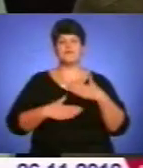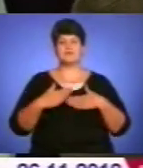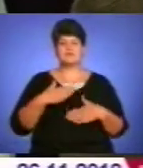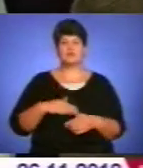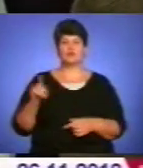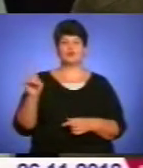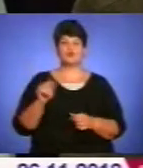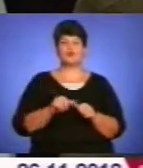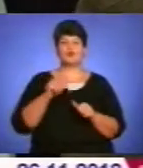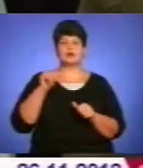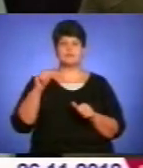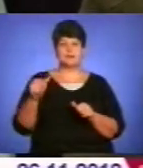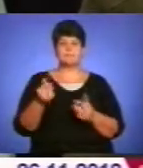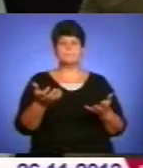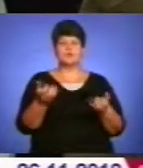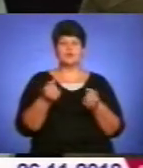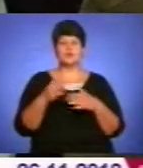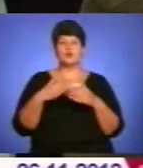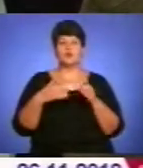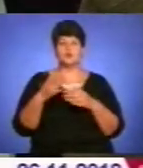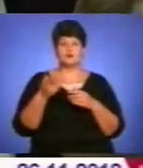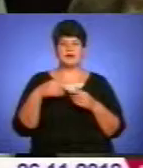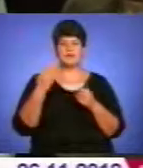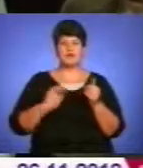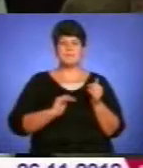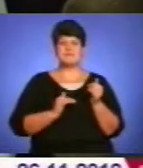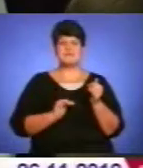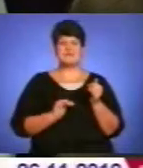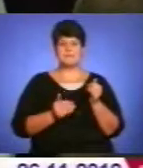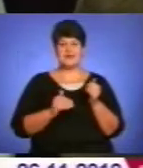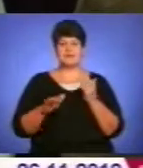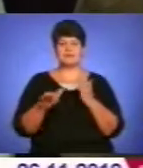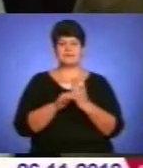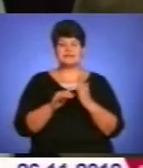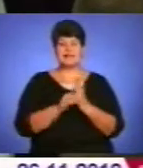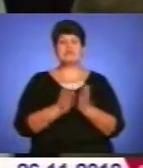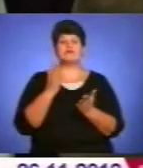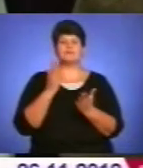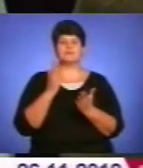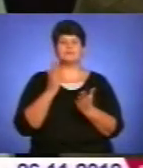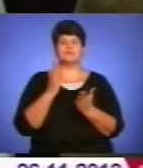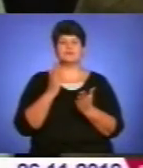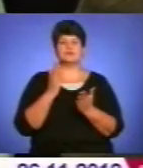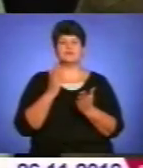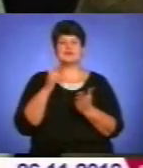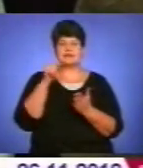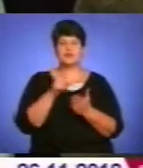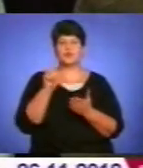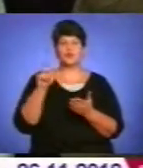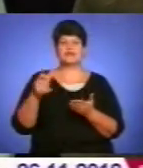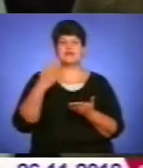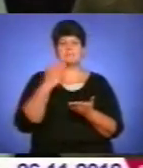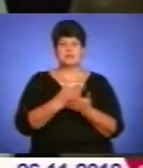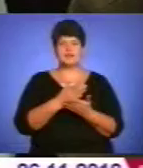окрім протягнутих рук театру до бізнесменів, до меценатів і так далі, все-таки ті люди, які мали